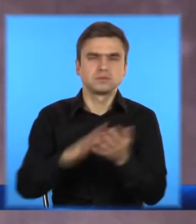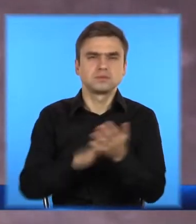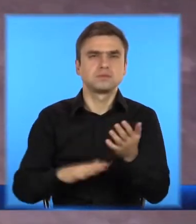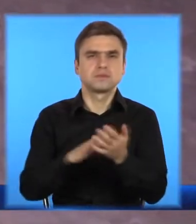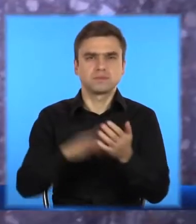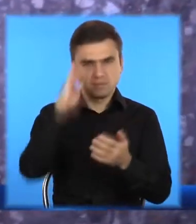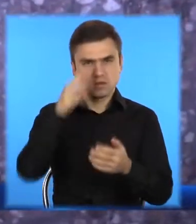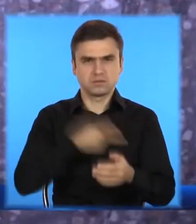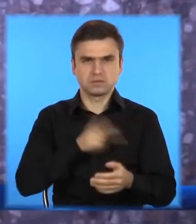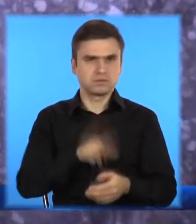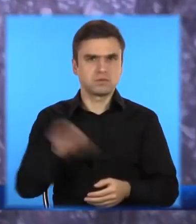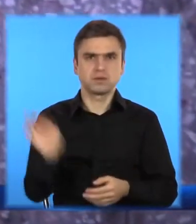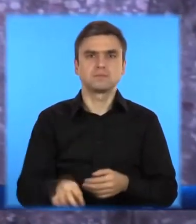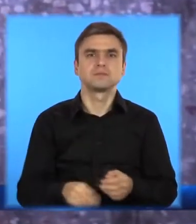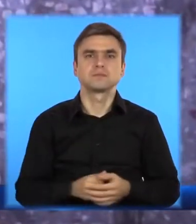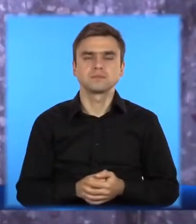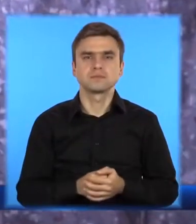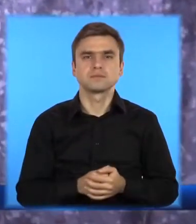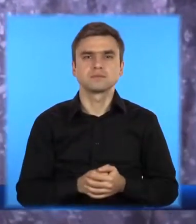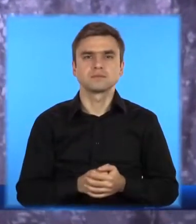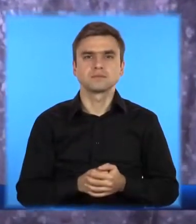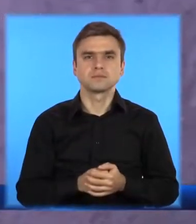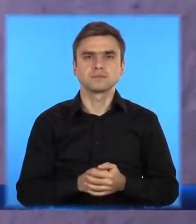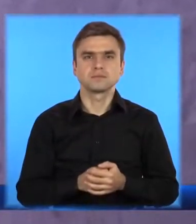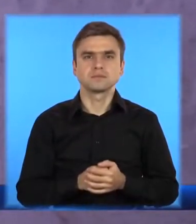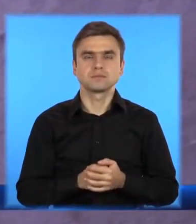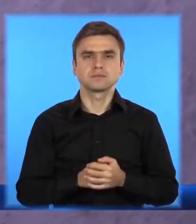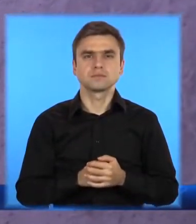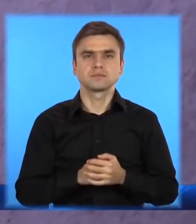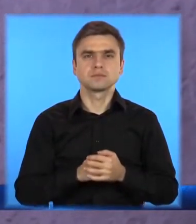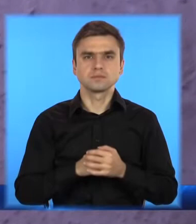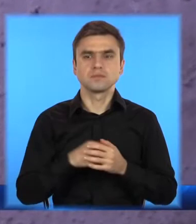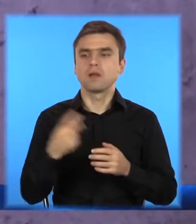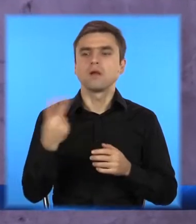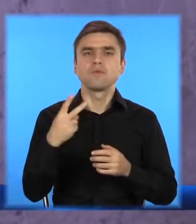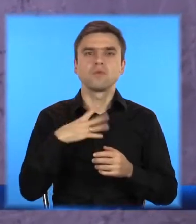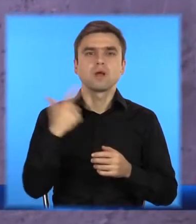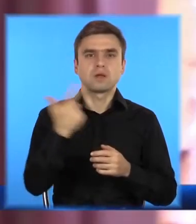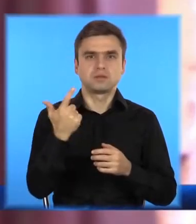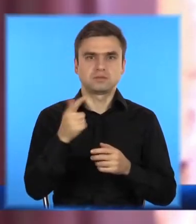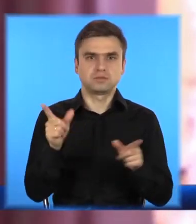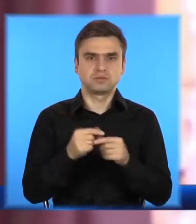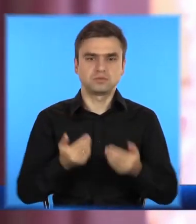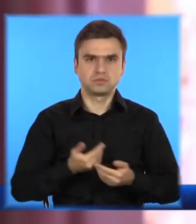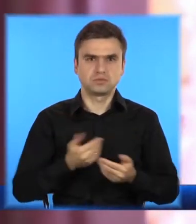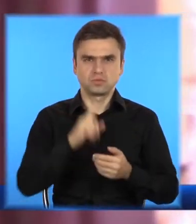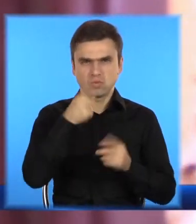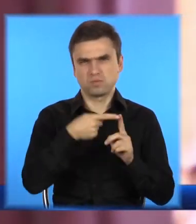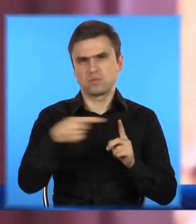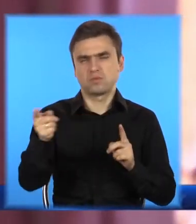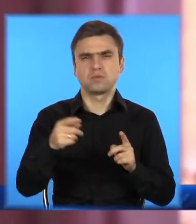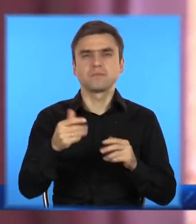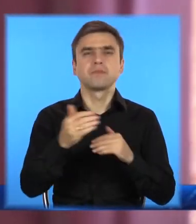від втрати крові. Як виявилося, пара жила спільно більше року, ввечері посварилися і останнім аргументом